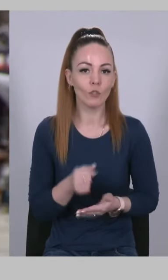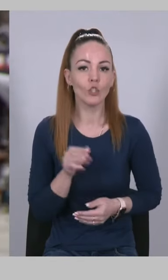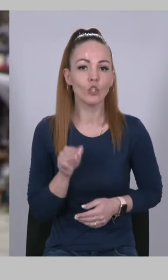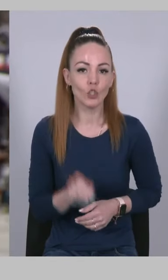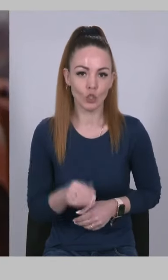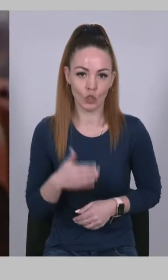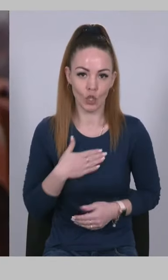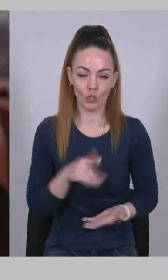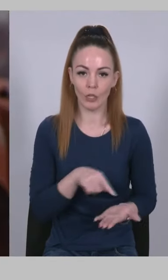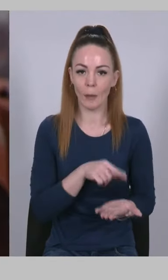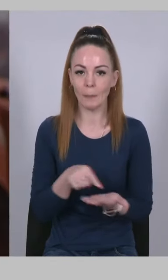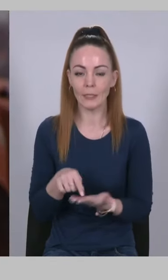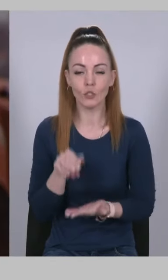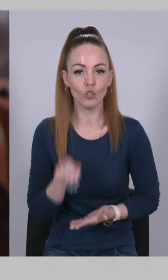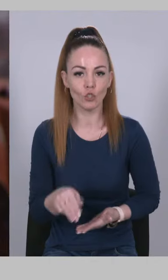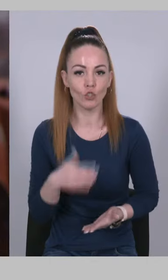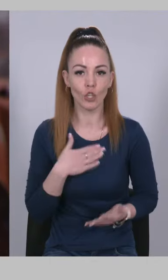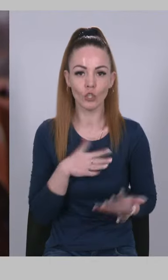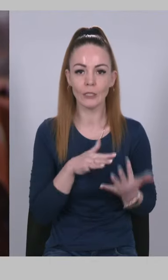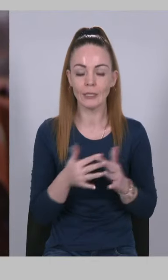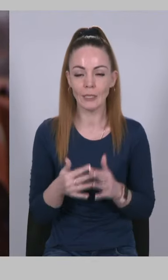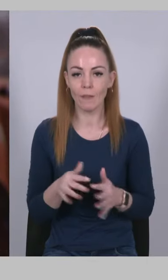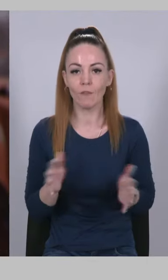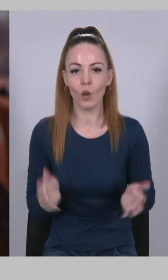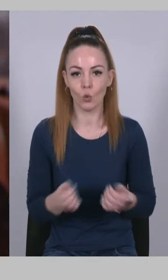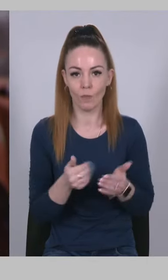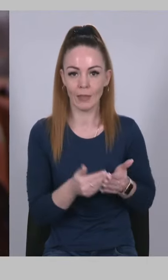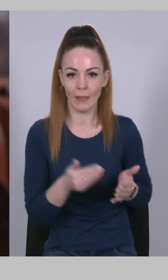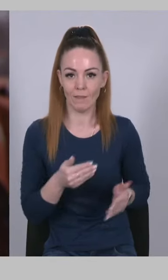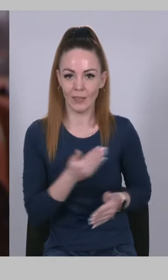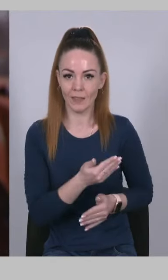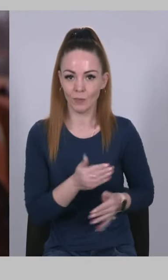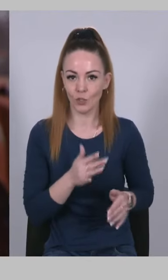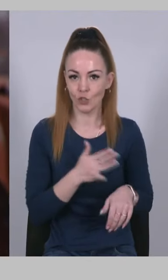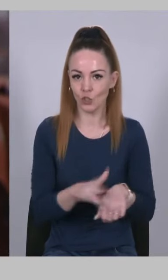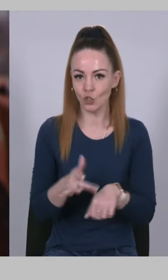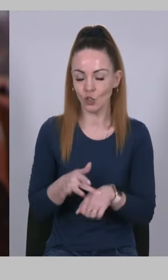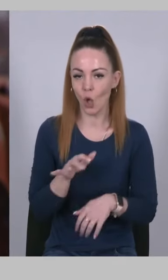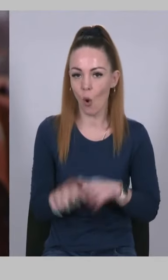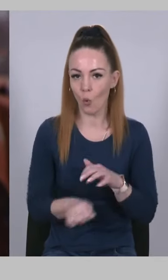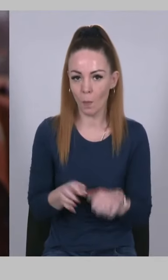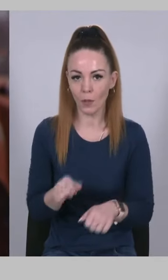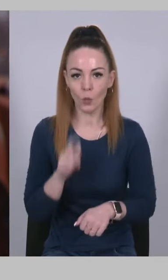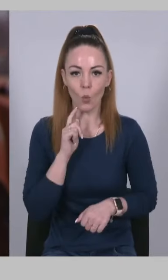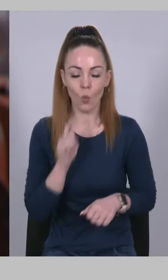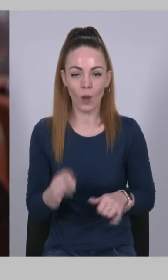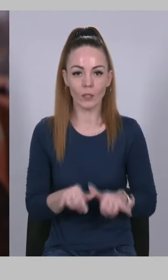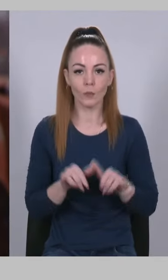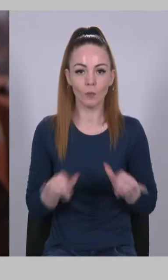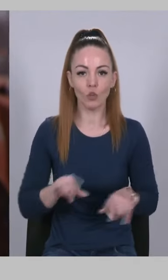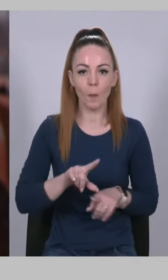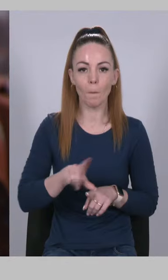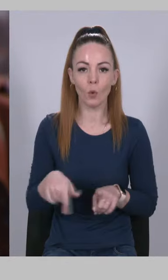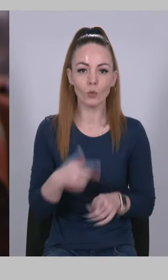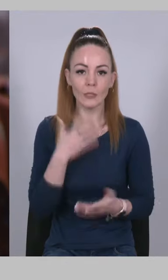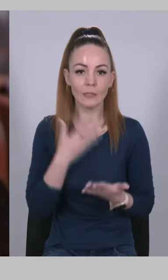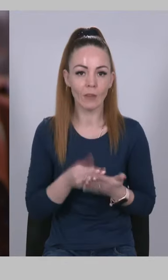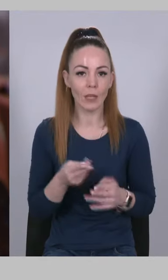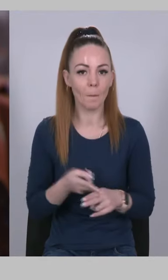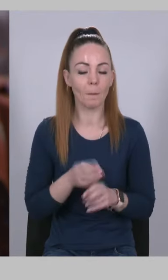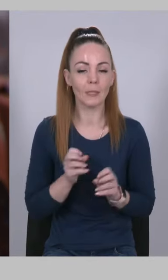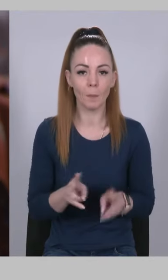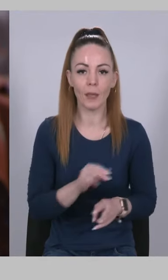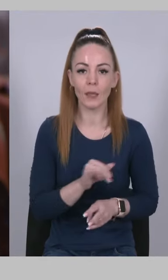міст, тисячі наших сіл врятовані від знищення окупантами Україна збільшує простір своєї безпеки та арсенал